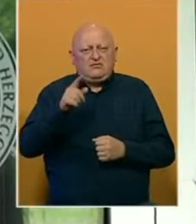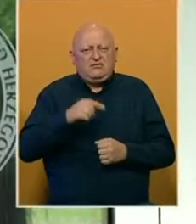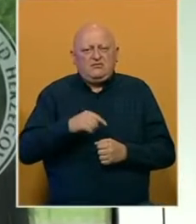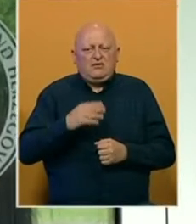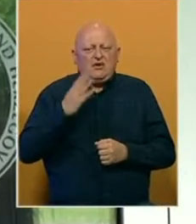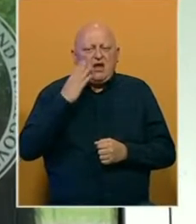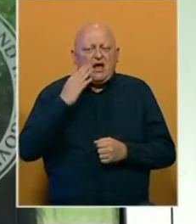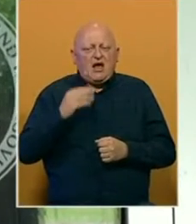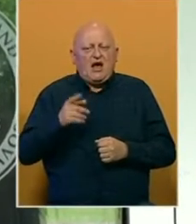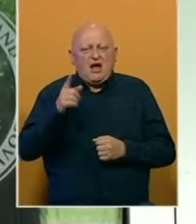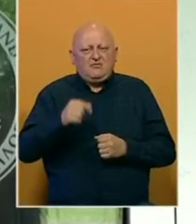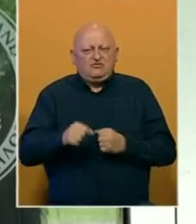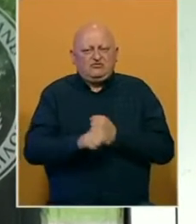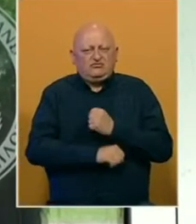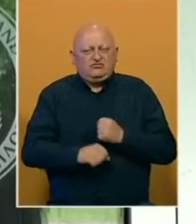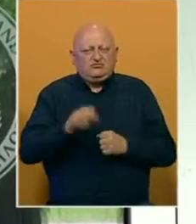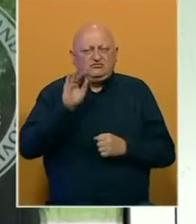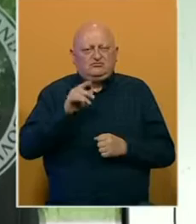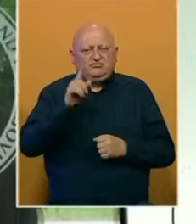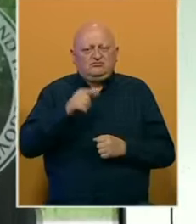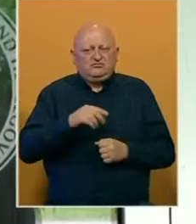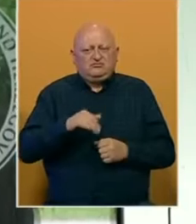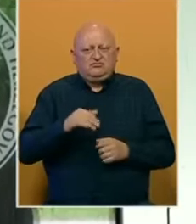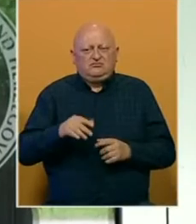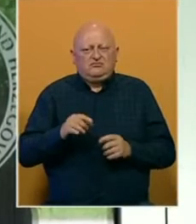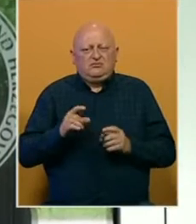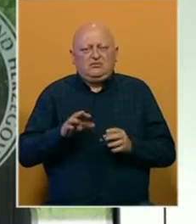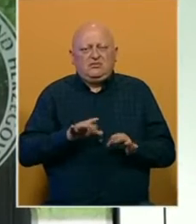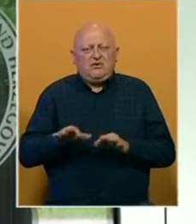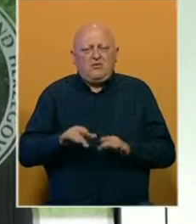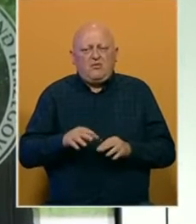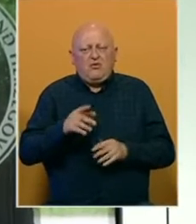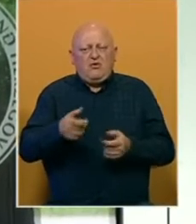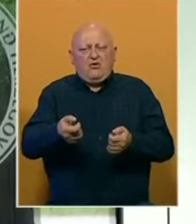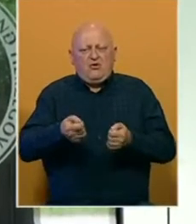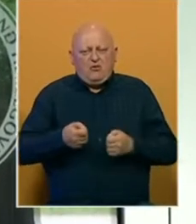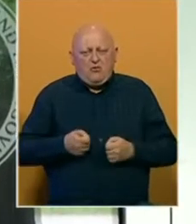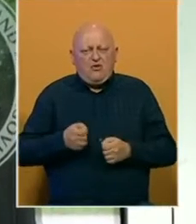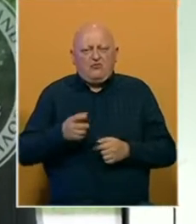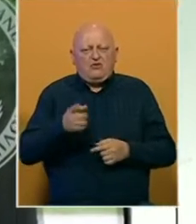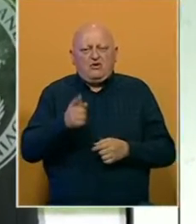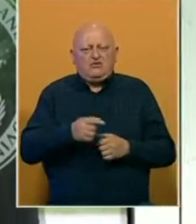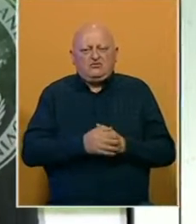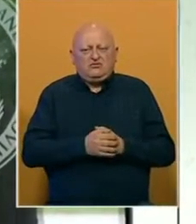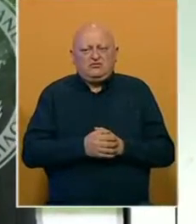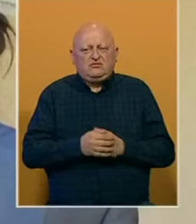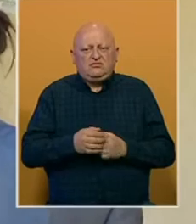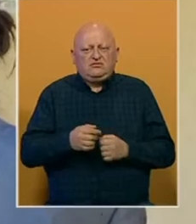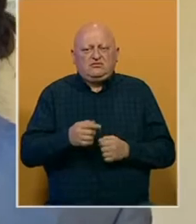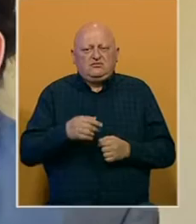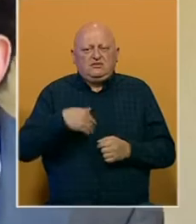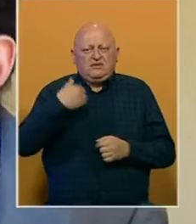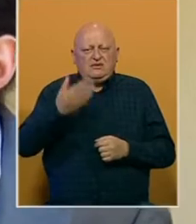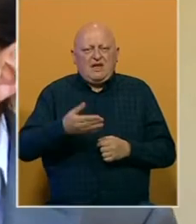američku akreditaciju, i oni su njima počeli da slati milove, i onda je on povukao o akreditaciju.